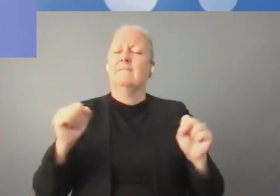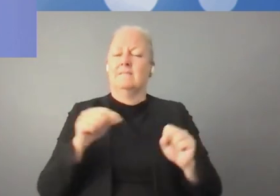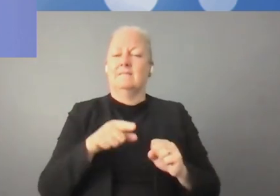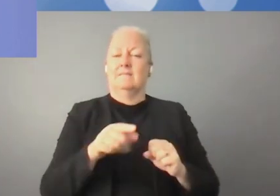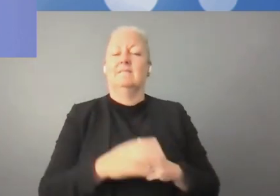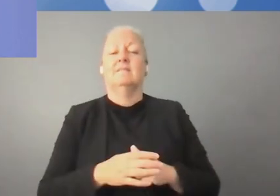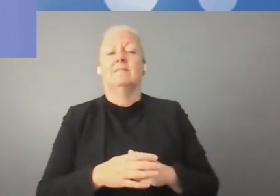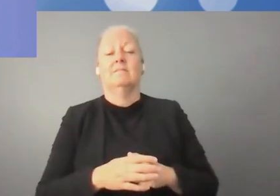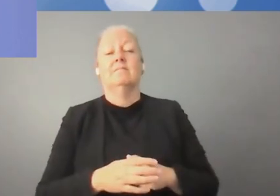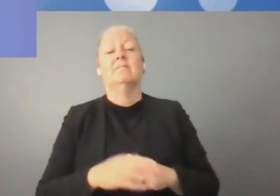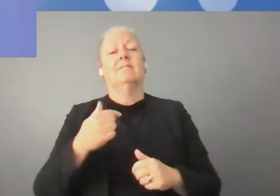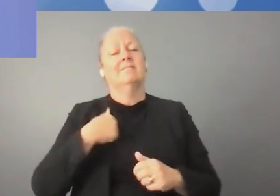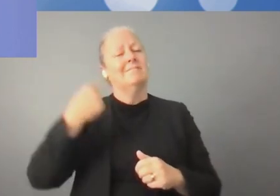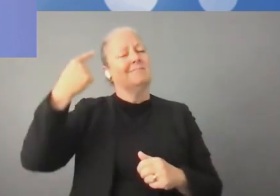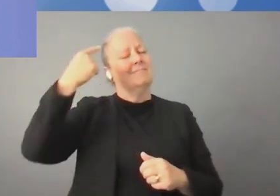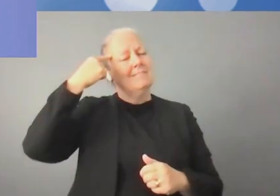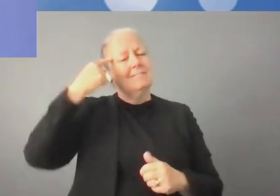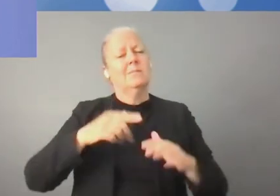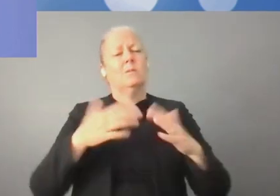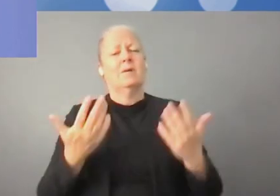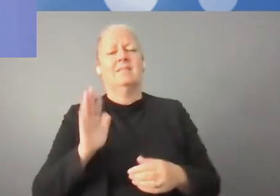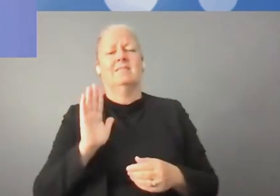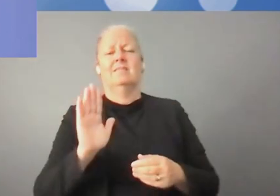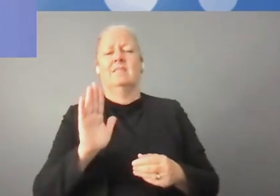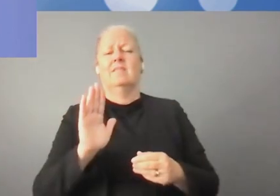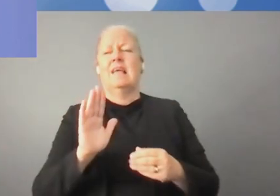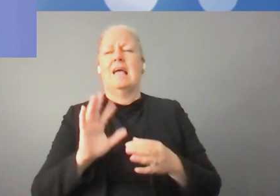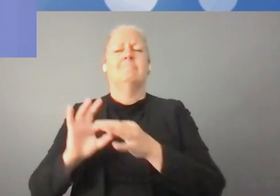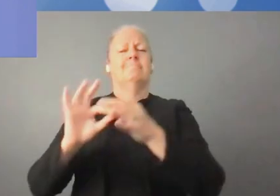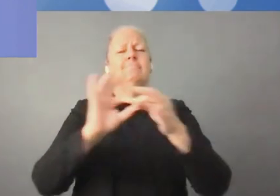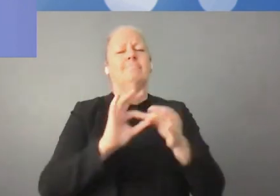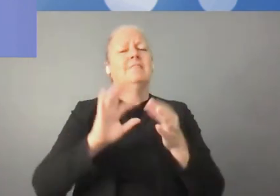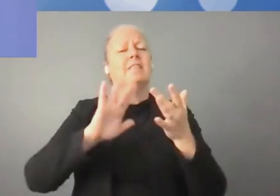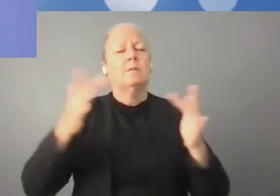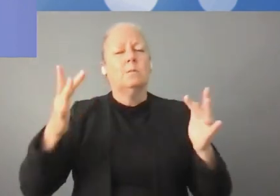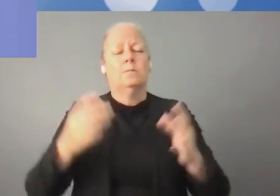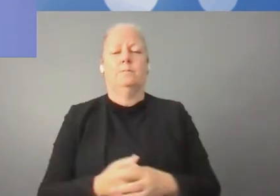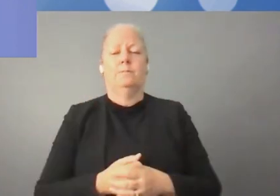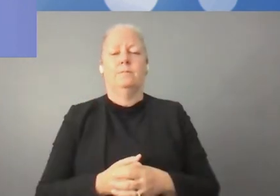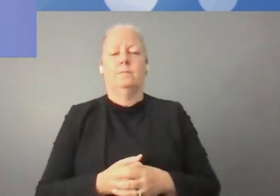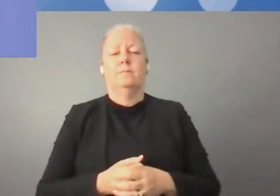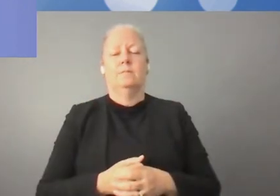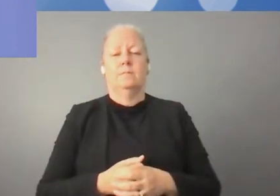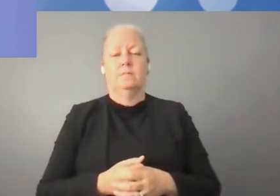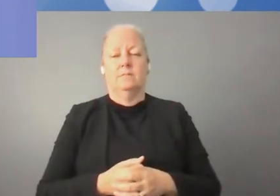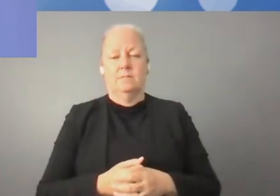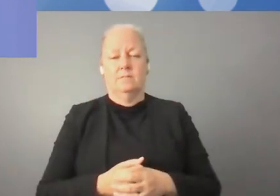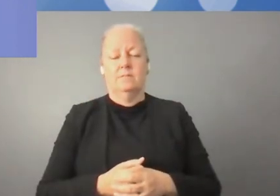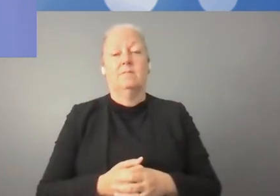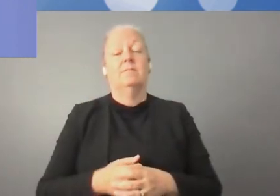Parce qu'aujourd'hui, on commence à voir quand même des espèces de faux Internet qui, en fait, vous mettent sous la domination de l'opérateur.